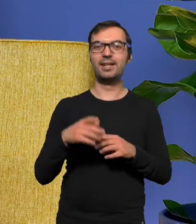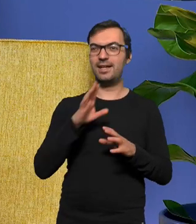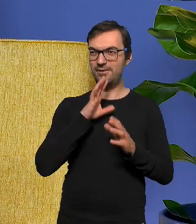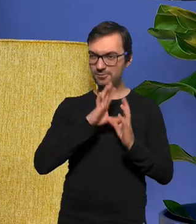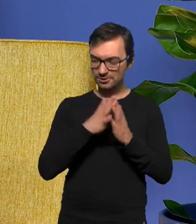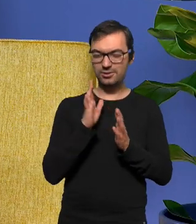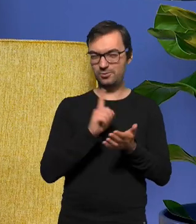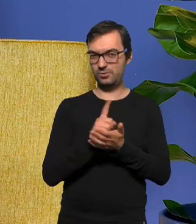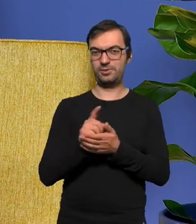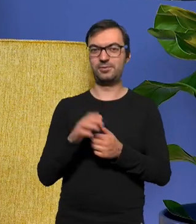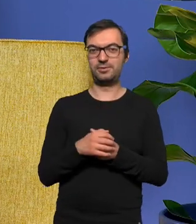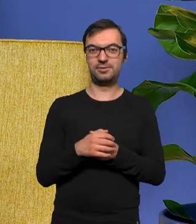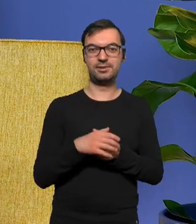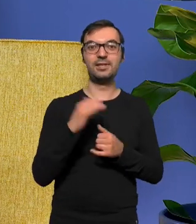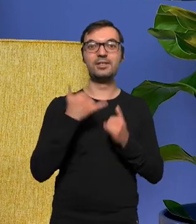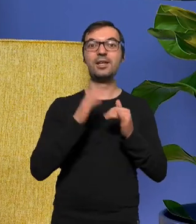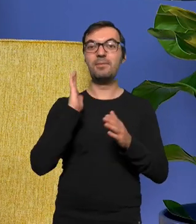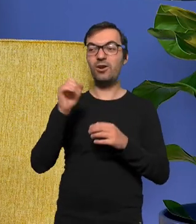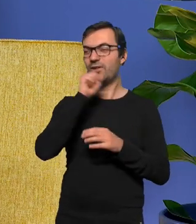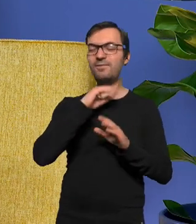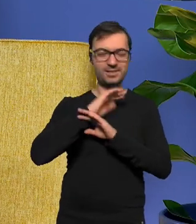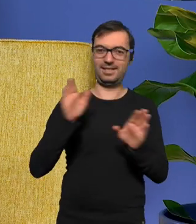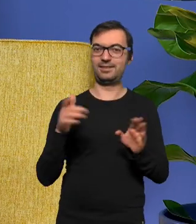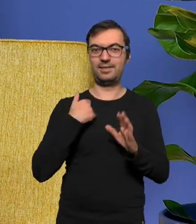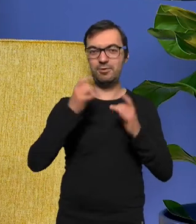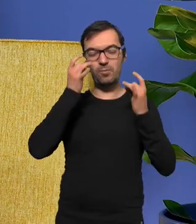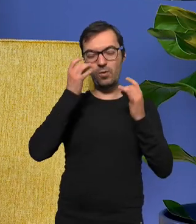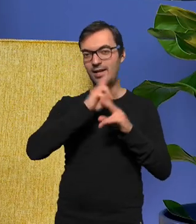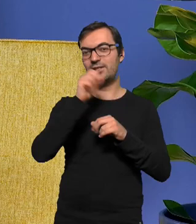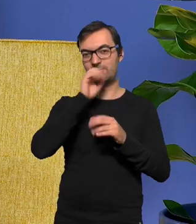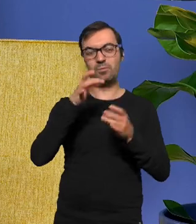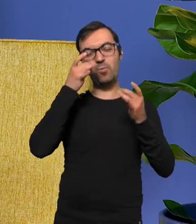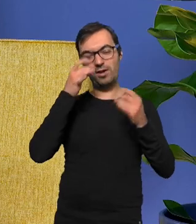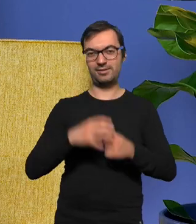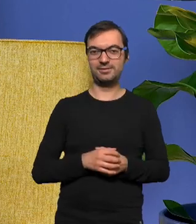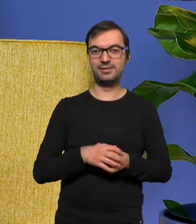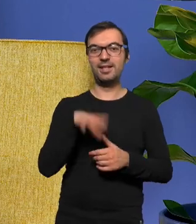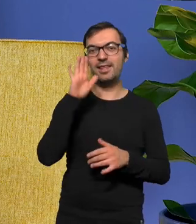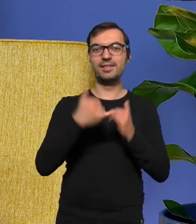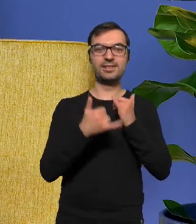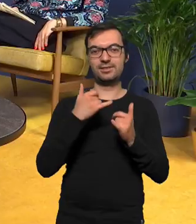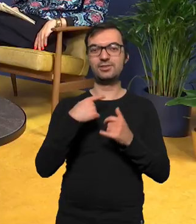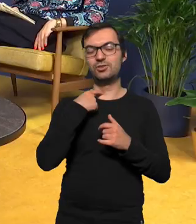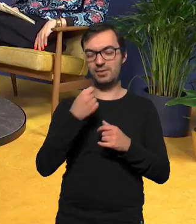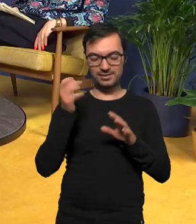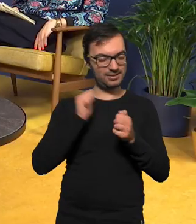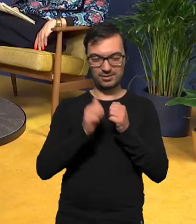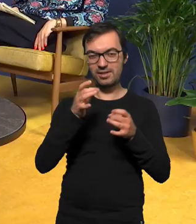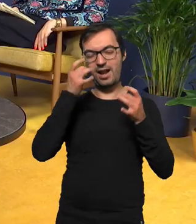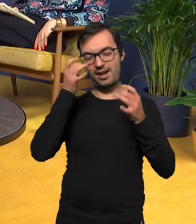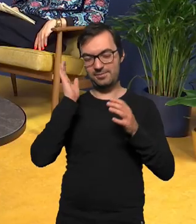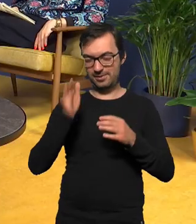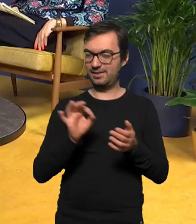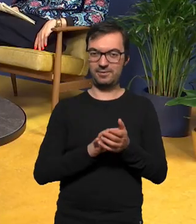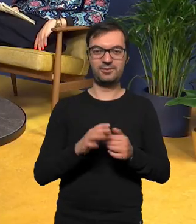sukcesem już sam fakt że będą koncerty ludzie ja będę płakała na każdym koncercie nawet jak będzie zabawnie to ja i tak będę płakała ze